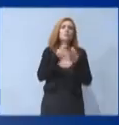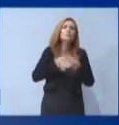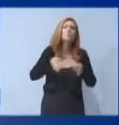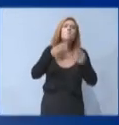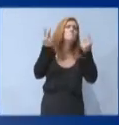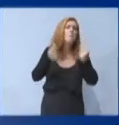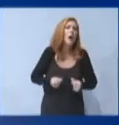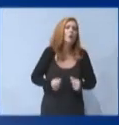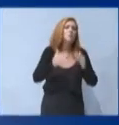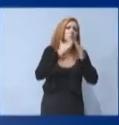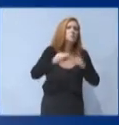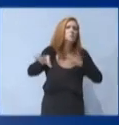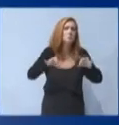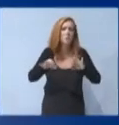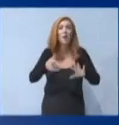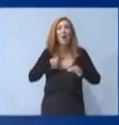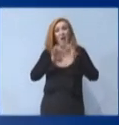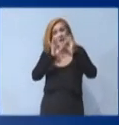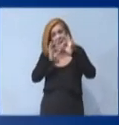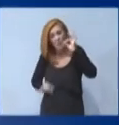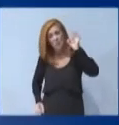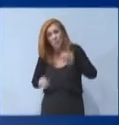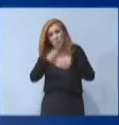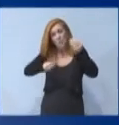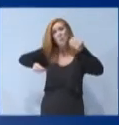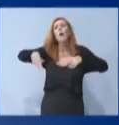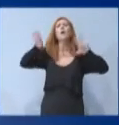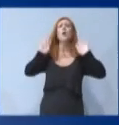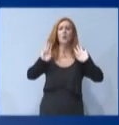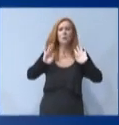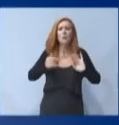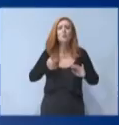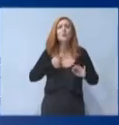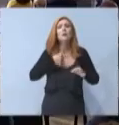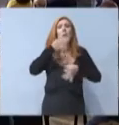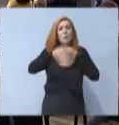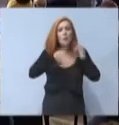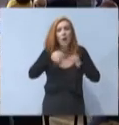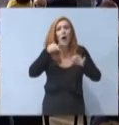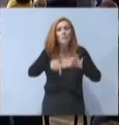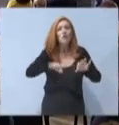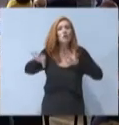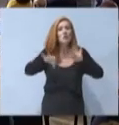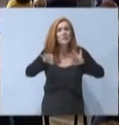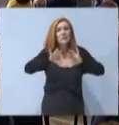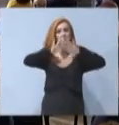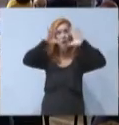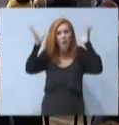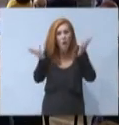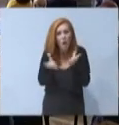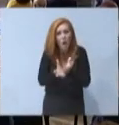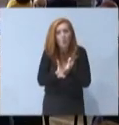Δεν θα μιλήσω σε παραπάνω λεπτομέρεια για το ζήτημα αυτό. Θα παρουσιάσουμε το ολοκληρωμένο μας σχέδιο για το φόρο εκείνης περιουσίας